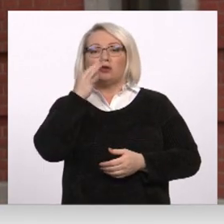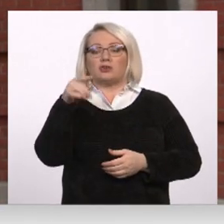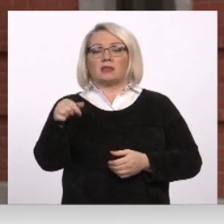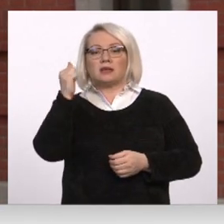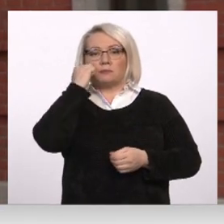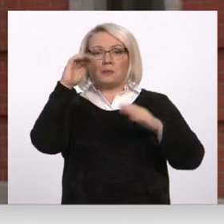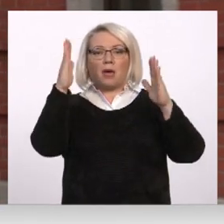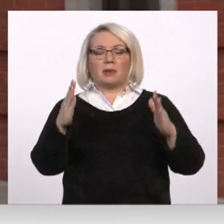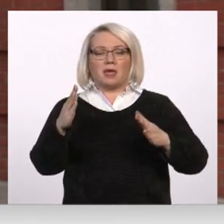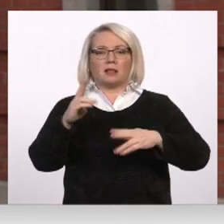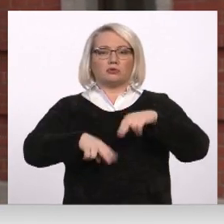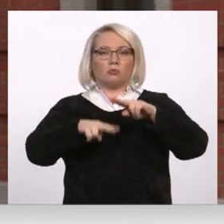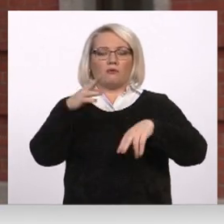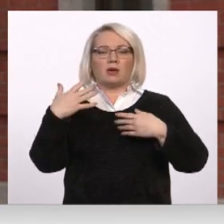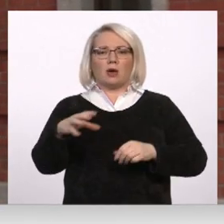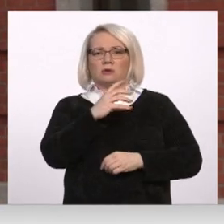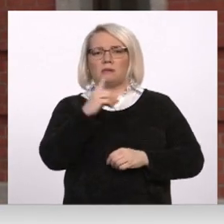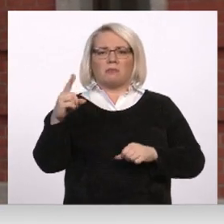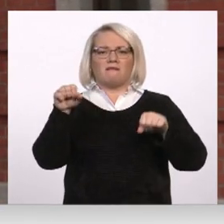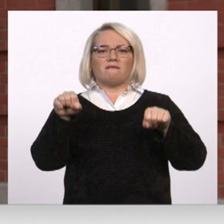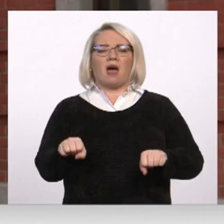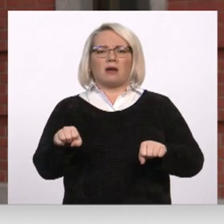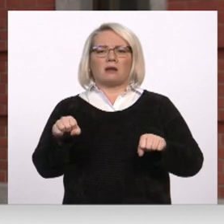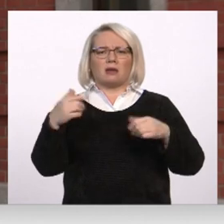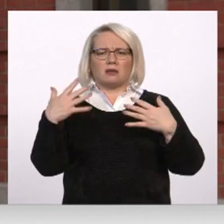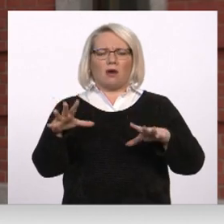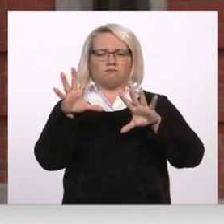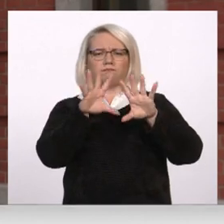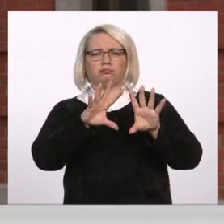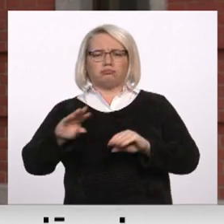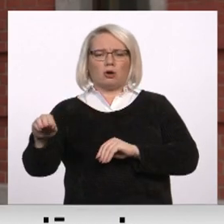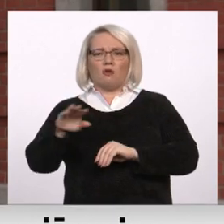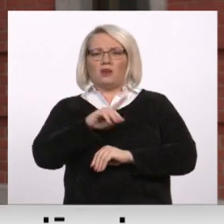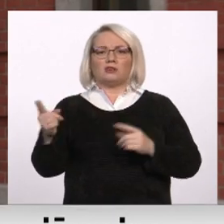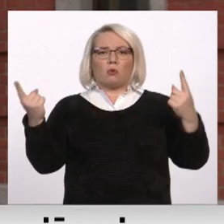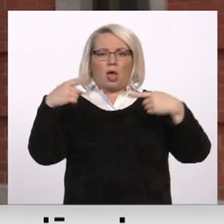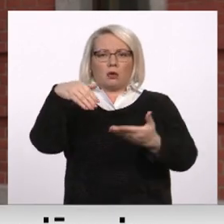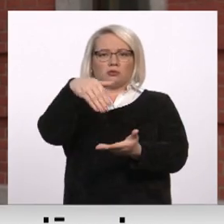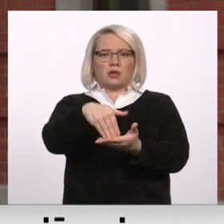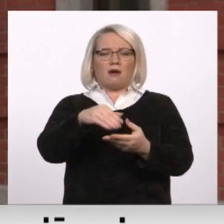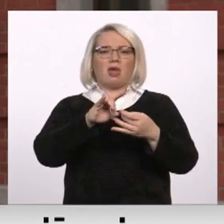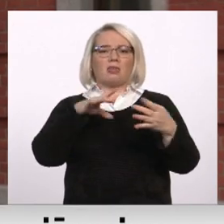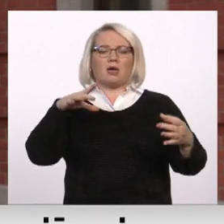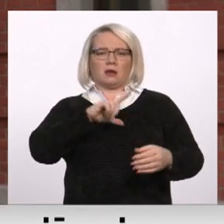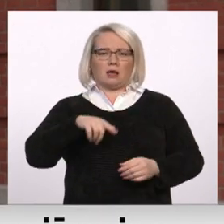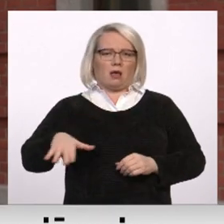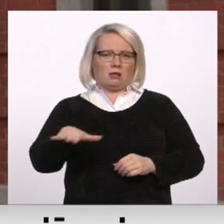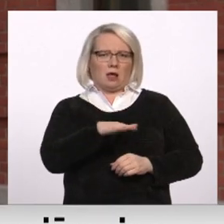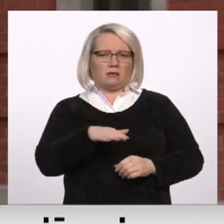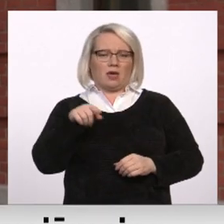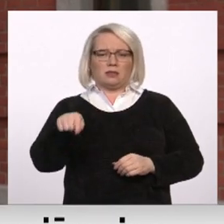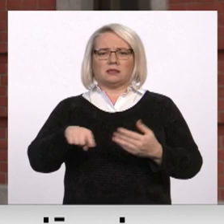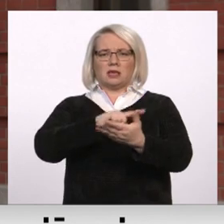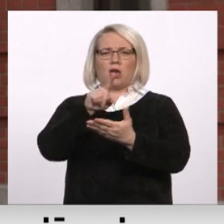tika uzbūvēts, faktiski jau padomu režīmu norieta laikā un visu šo laiku ir nostāvējis neatkarīgā Latvijā. Tas, protams, būtu jautājums